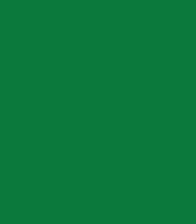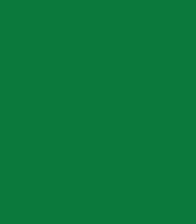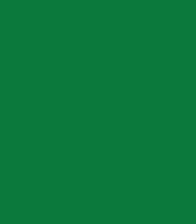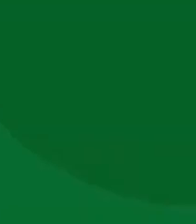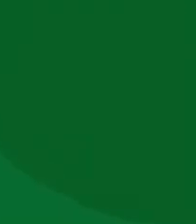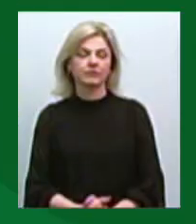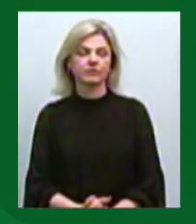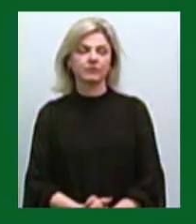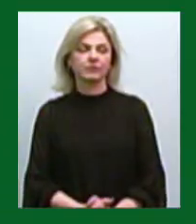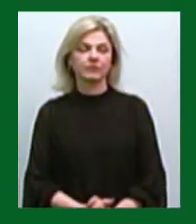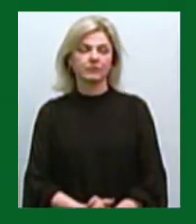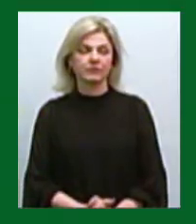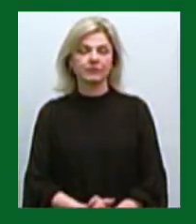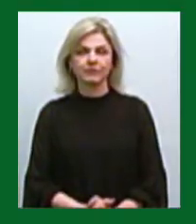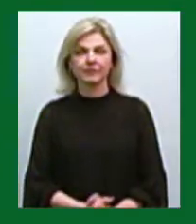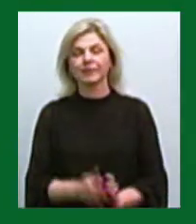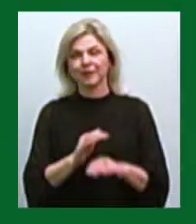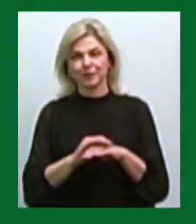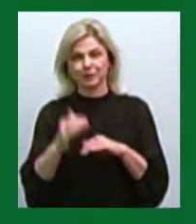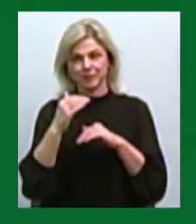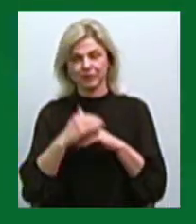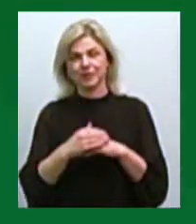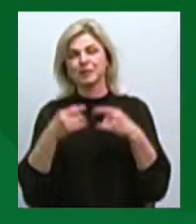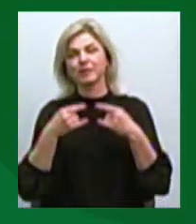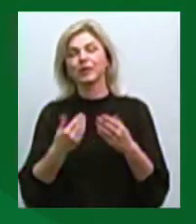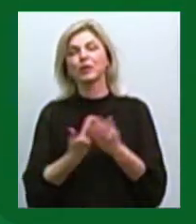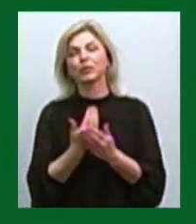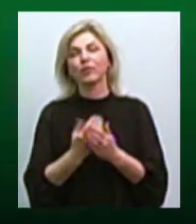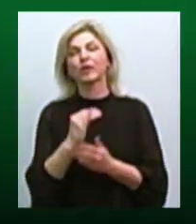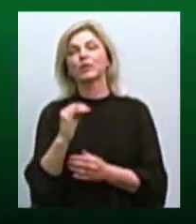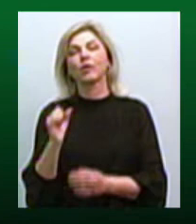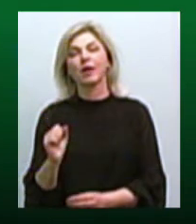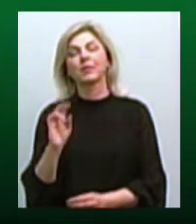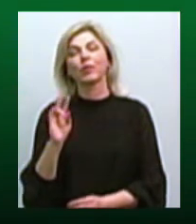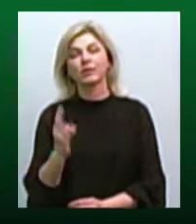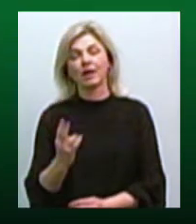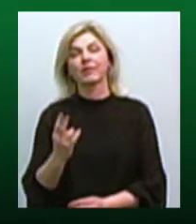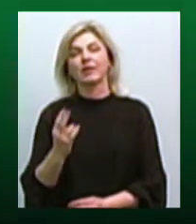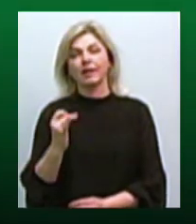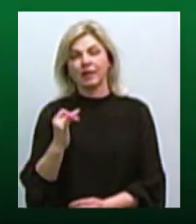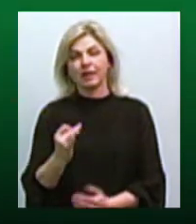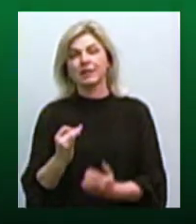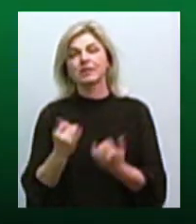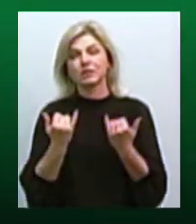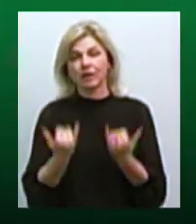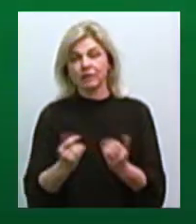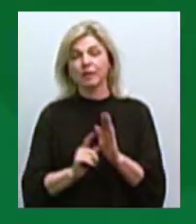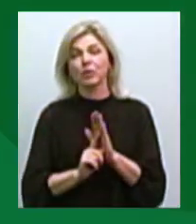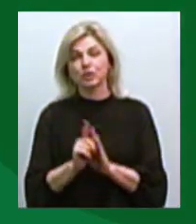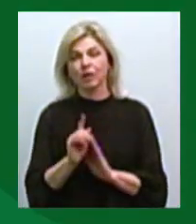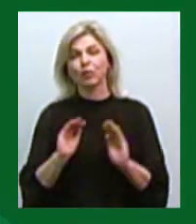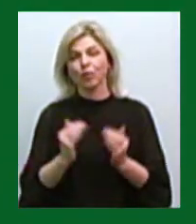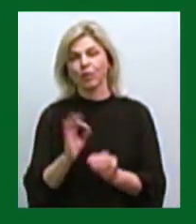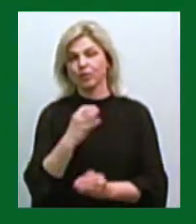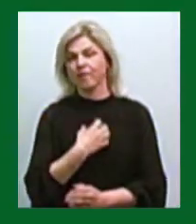Музика Доброго вечора. В ефірі новини на ЮА Миколаїв. В студії працює Вікторія Андрушків. На початку коротко про